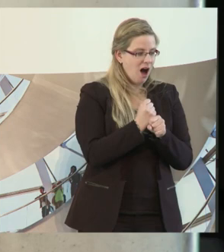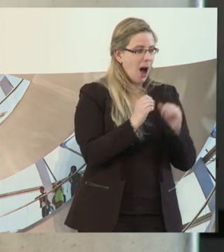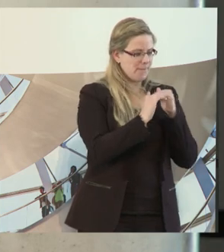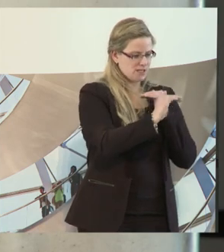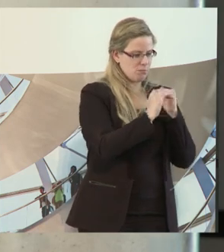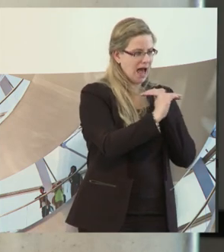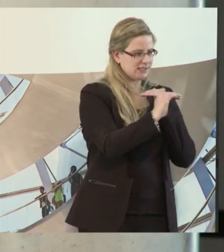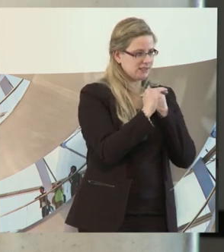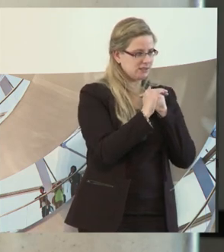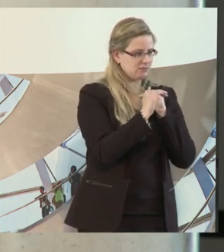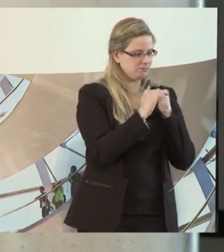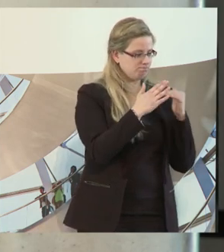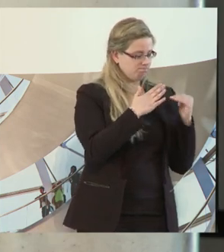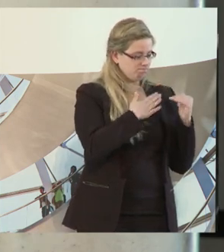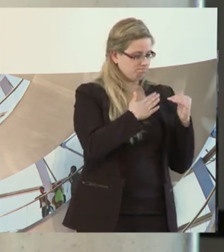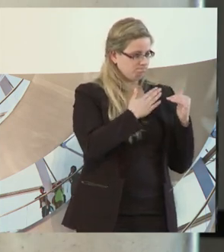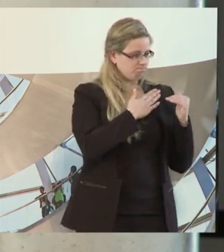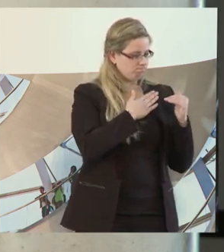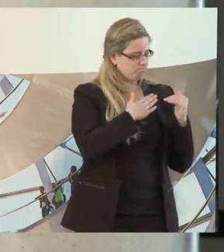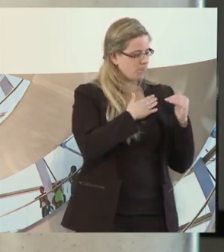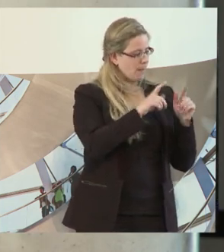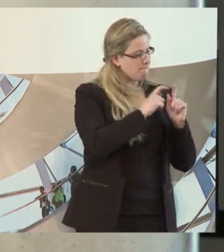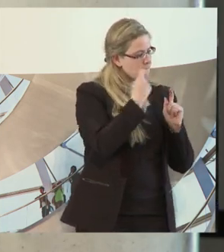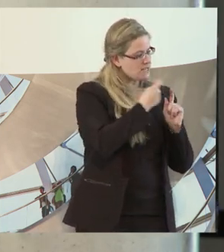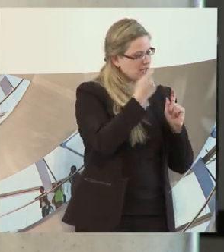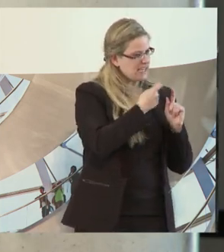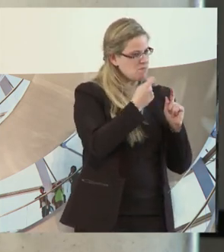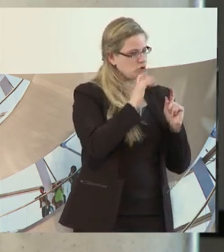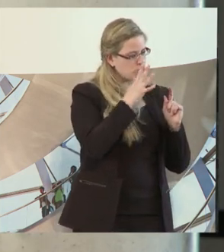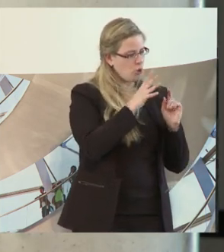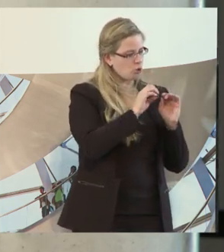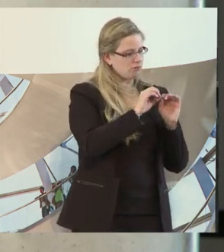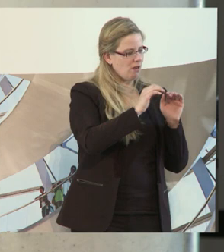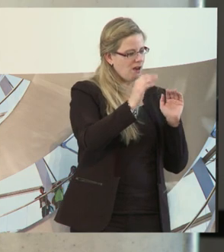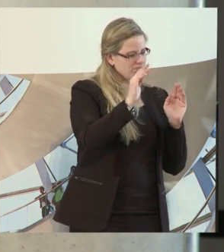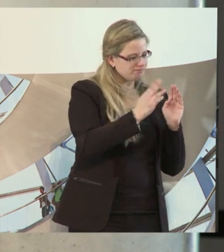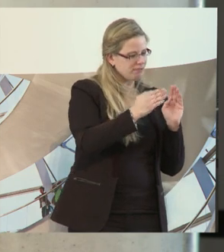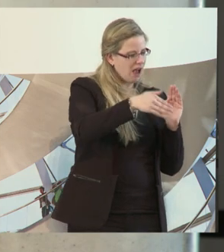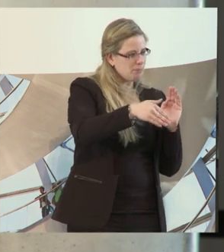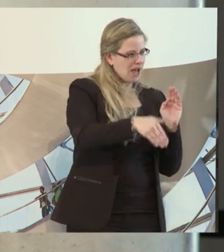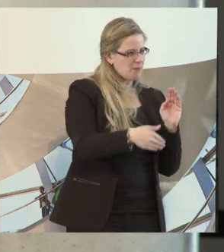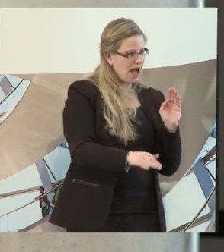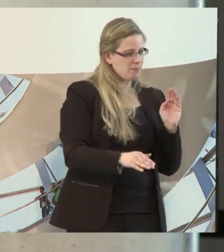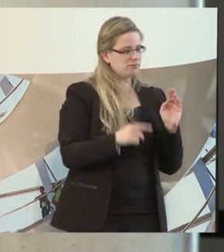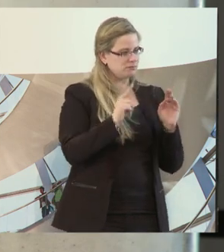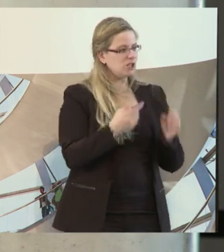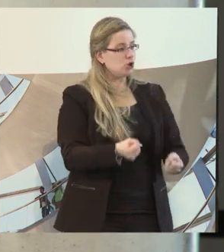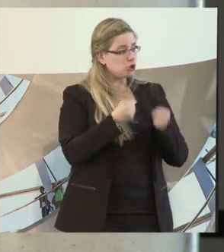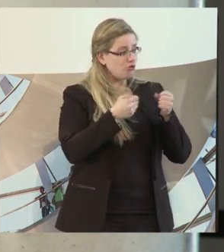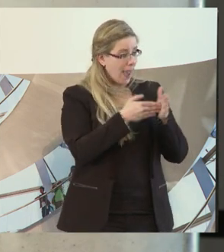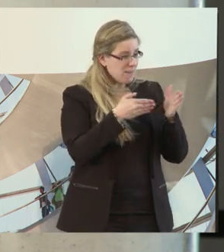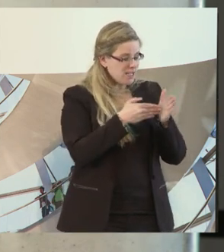wir sie schon für unsere Belegschaft, die wir in den Betrieben haben, verloren gehen, wo wir unsere Schwerbehinderten und auch